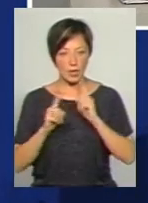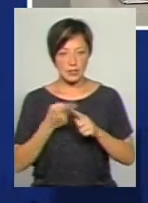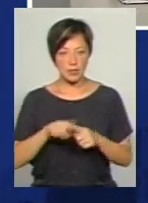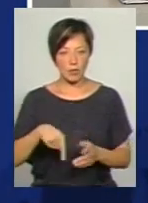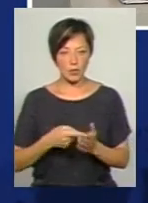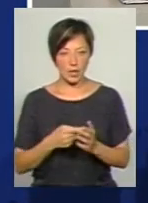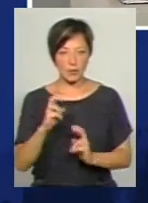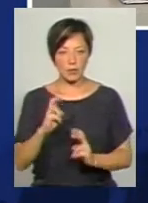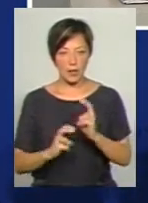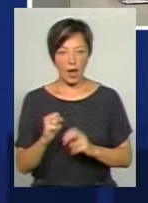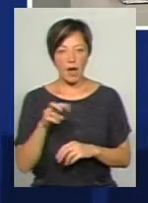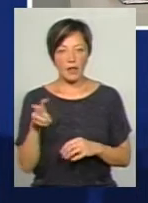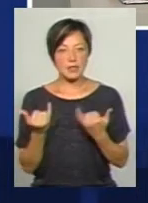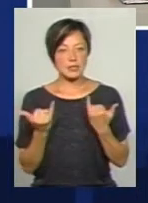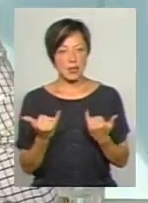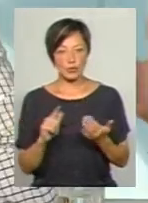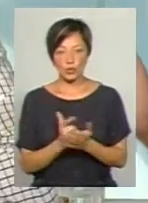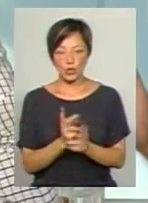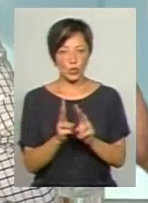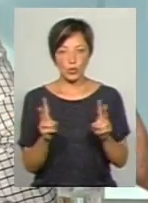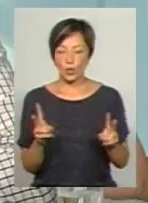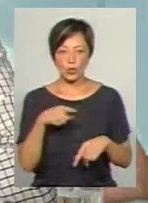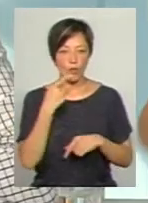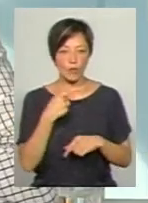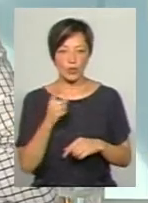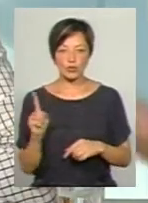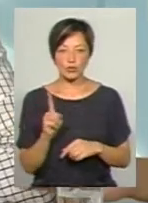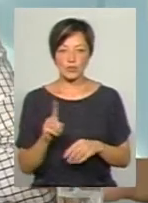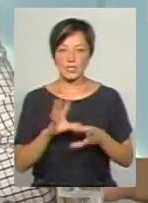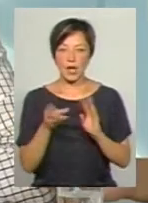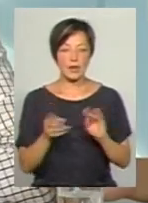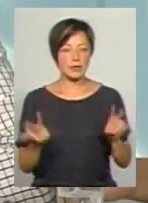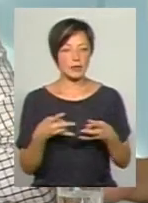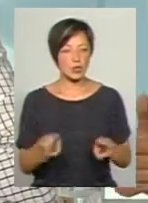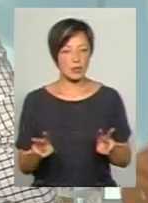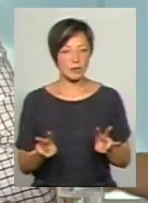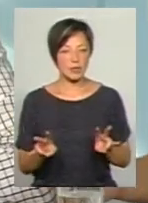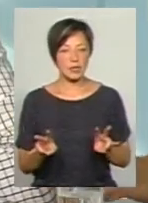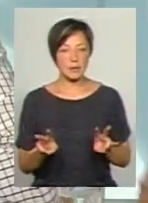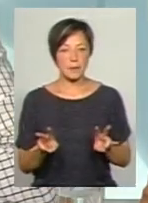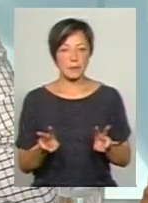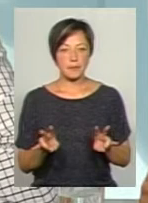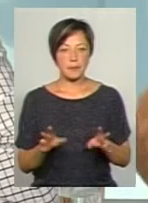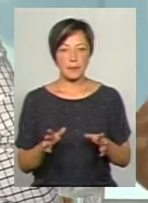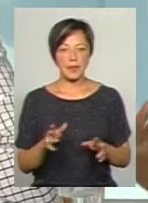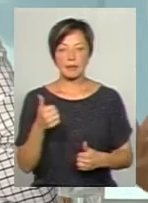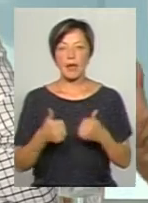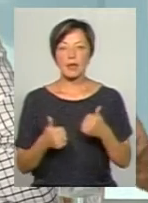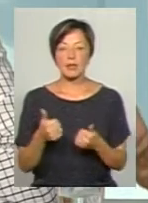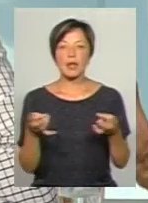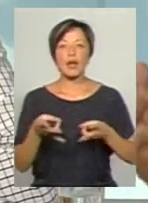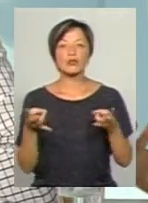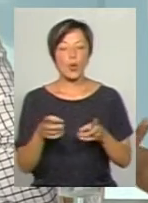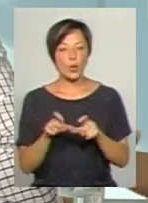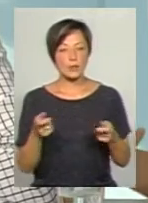комунальне підприємство. Але зараз, знову ж таки, вже ніхто не говорить, що він взагалі не потрібен, через якого приходять тандери. От для чого тоді